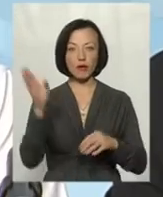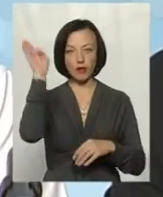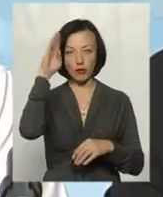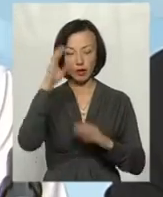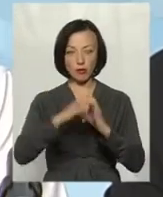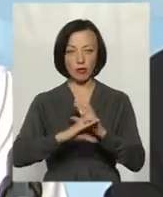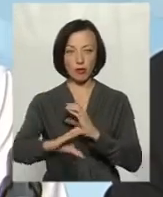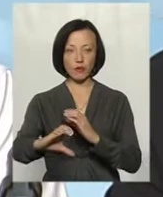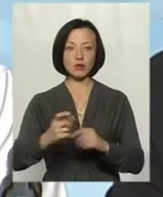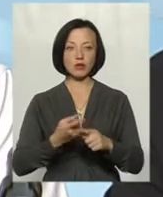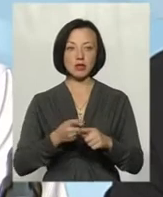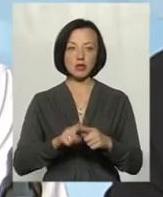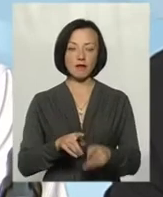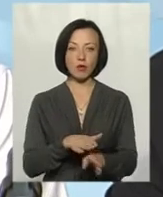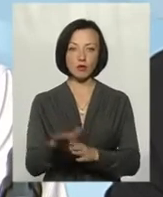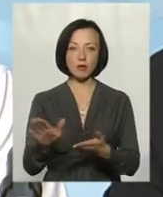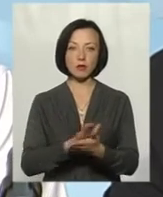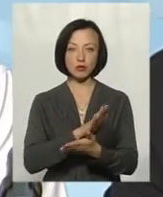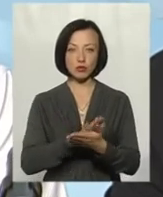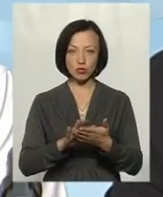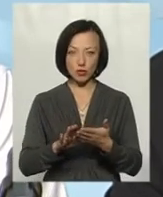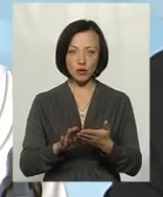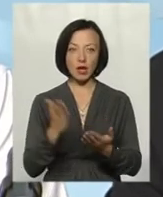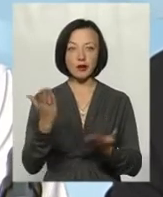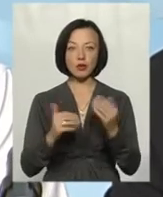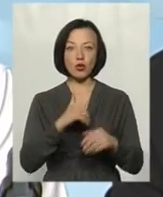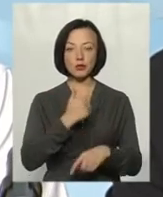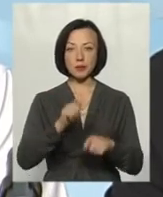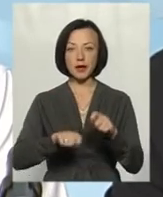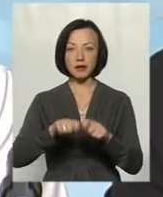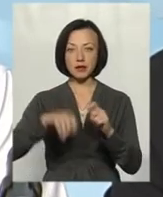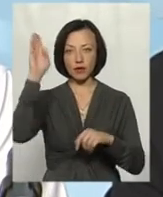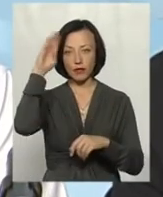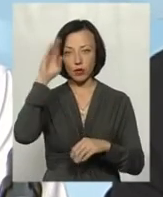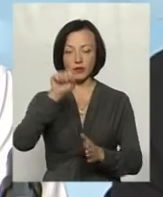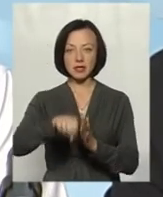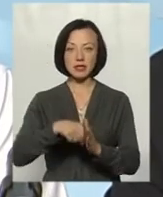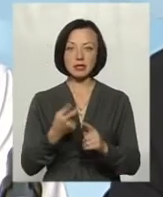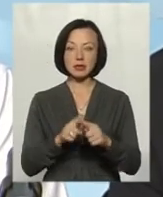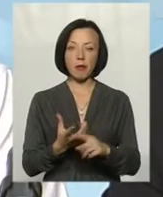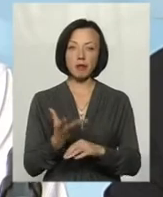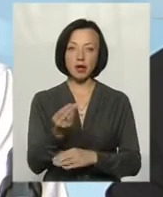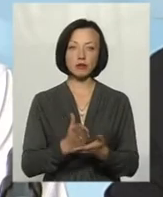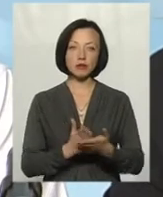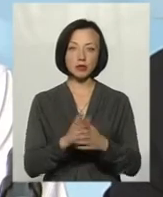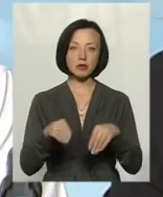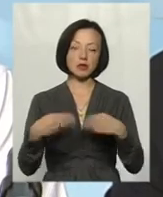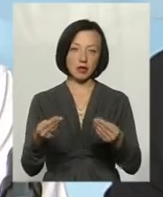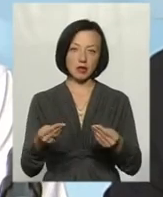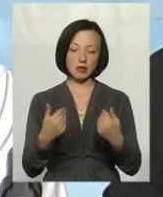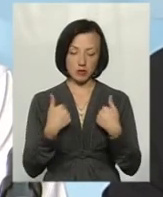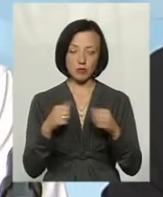водопроводу, це виконується безкоштовно, водоканал виконує, якщо хочуть провірити воду, яка в охороницях, це платна послугу, яку надає водоканал.